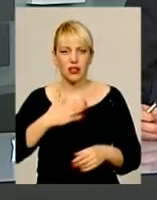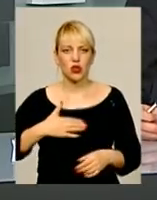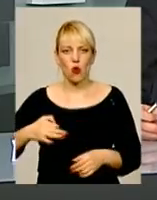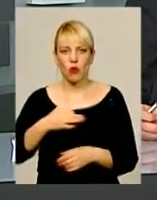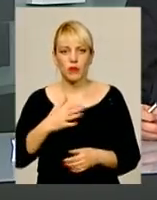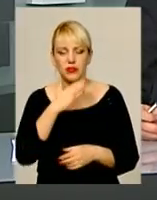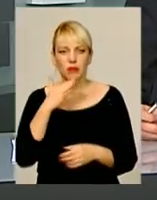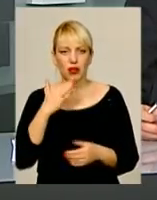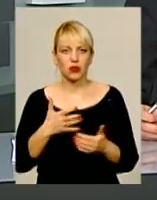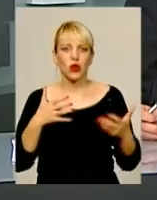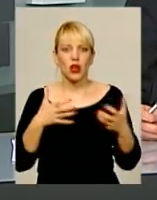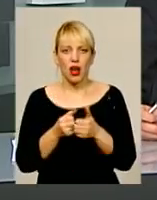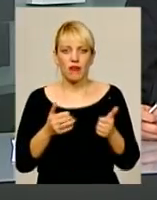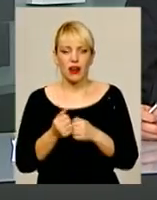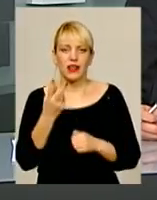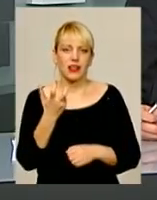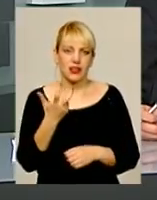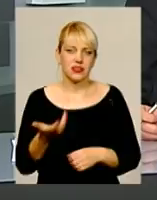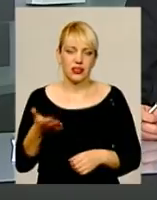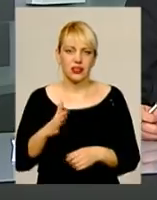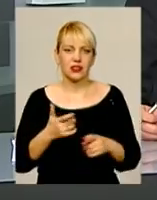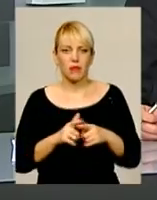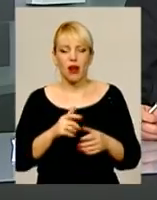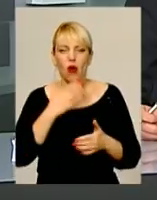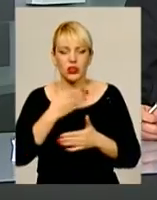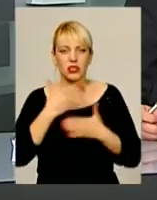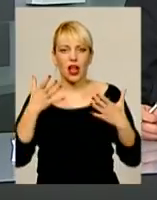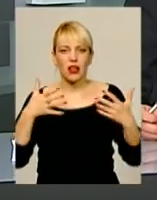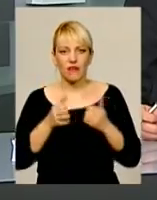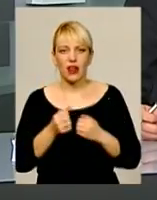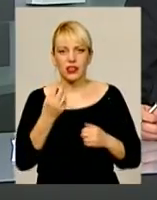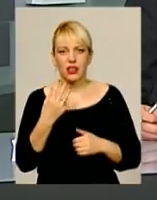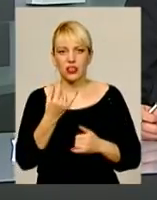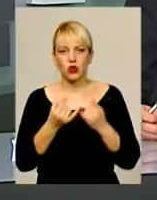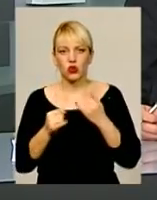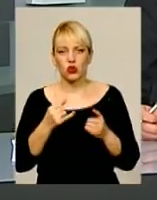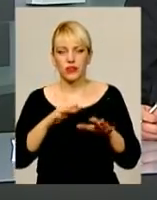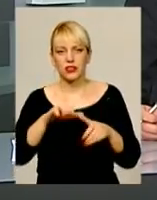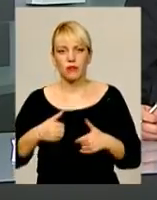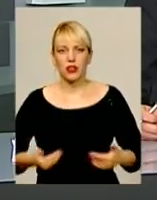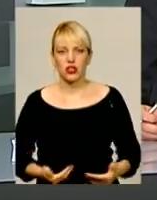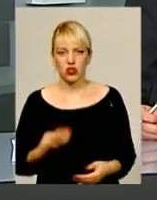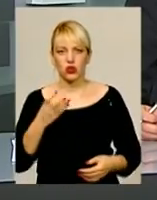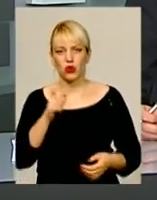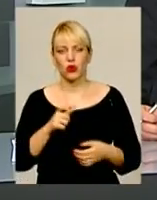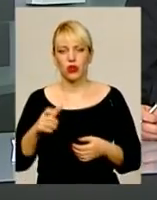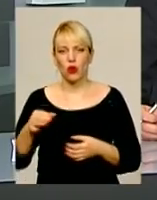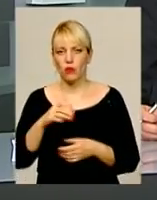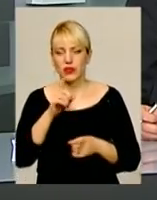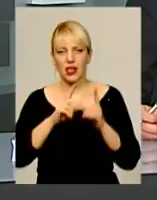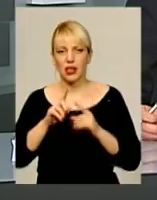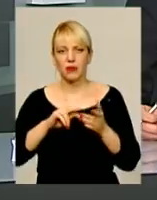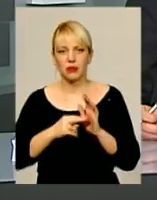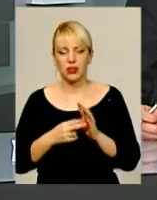років сталося більше 300 ДТП. Остання кривава аварія 12 жовтня забрала життя чотирьох людей. Обласна рада